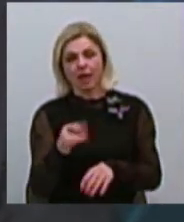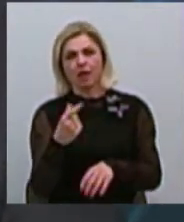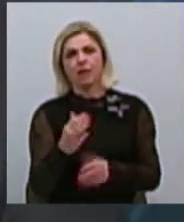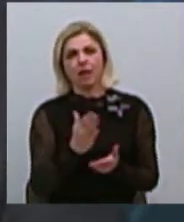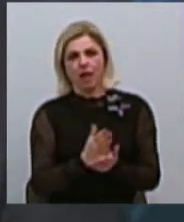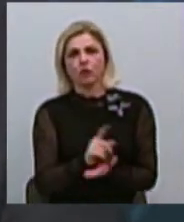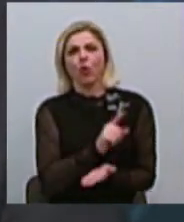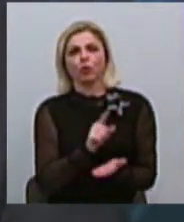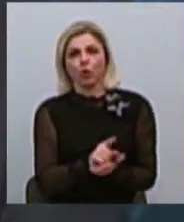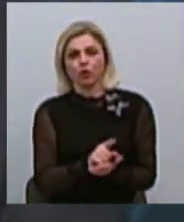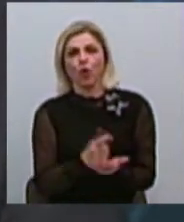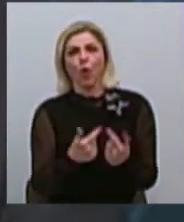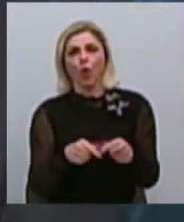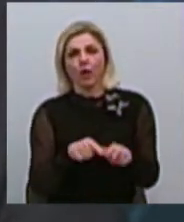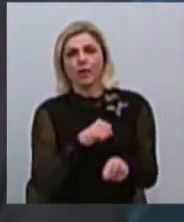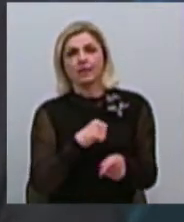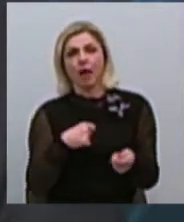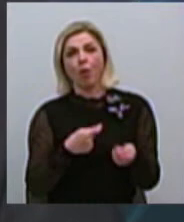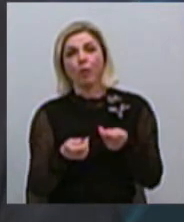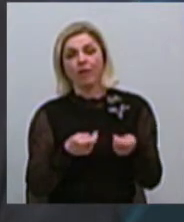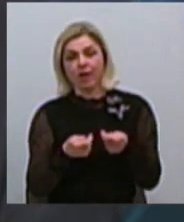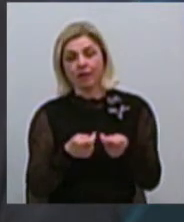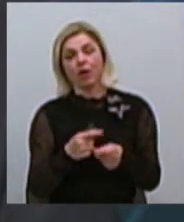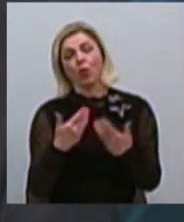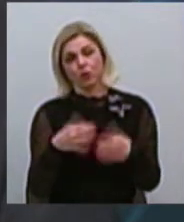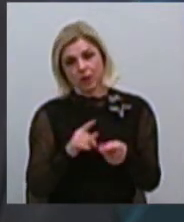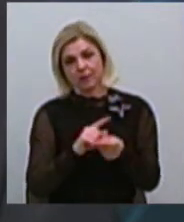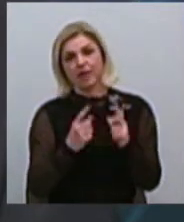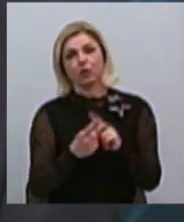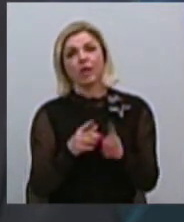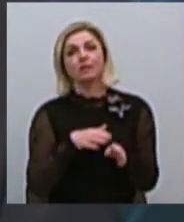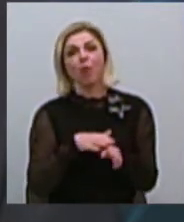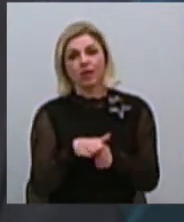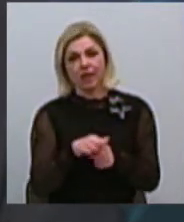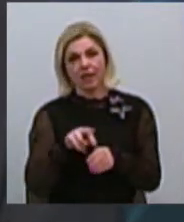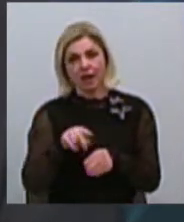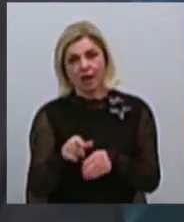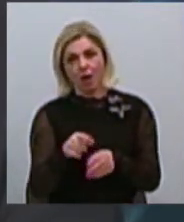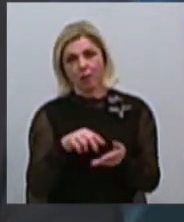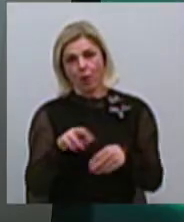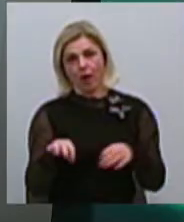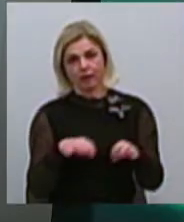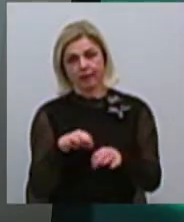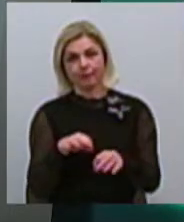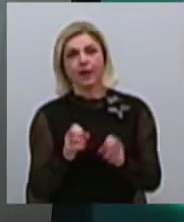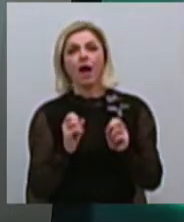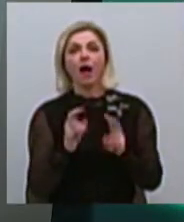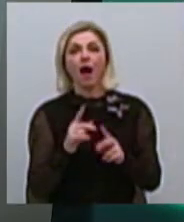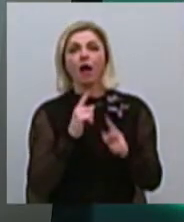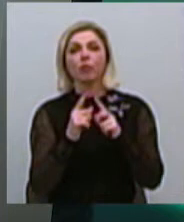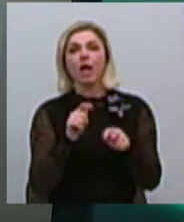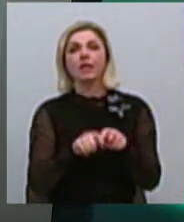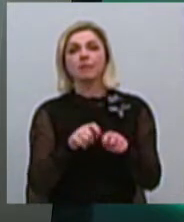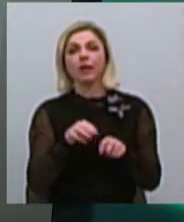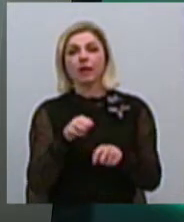ліця органів місцевого самоуправлення вже становяться ісполнительними проєктами. А яким чином Координаційна Рада та експертна група